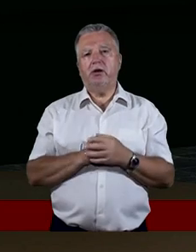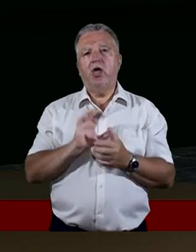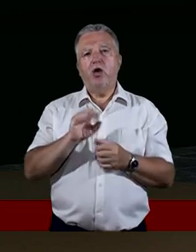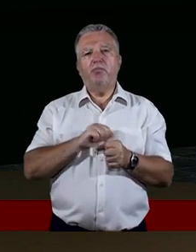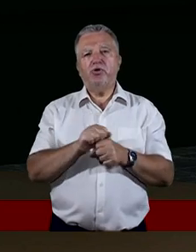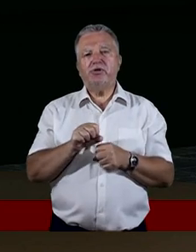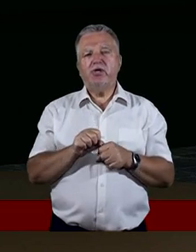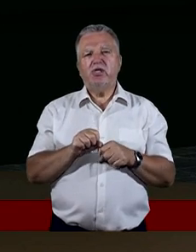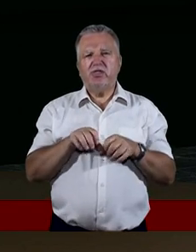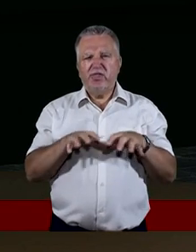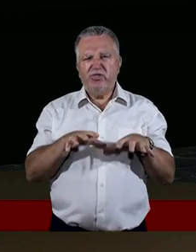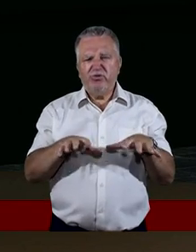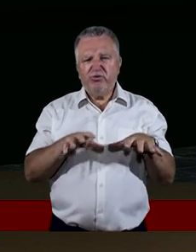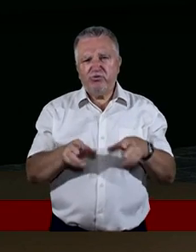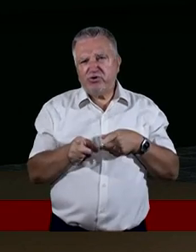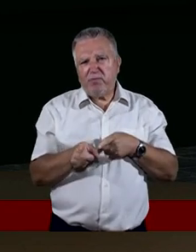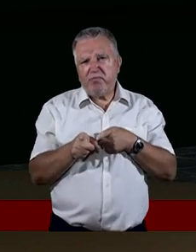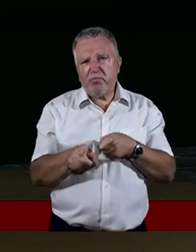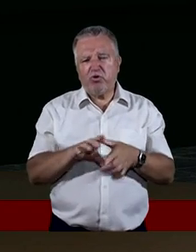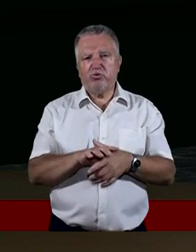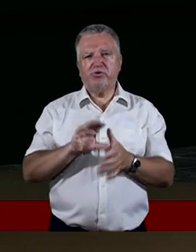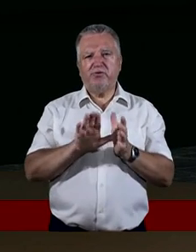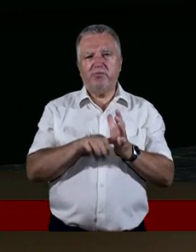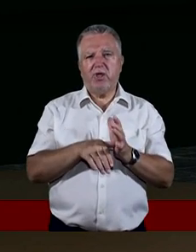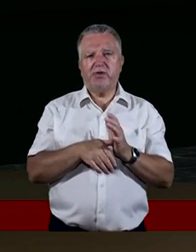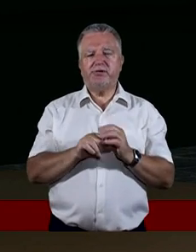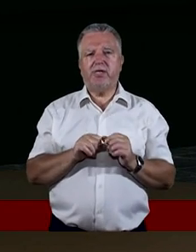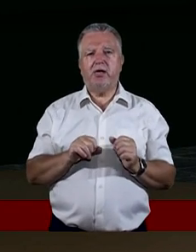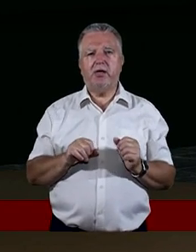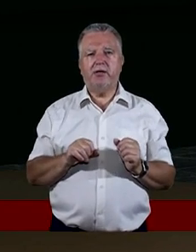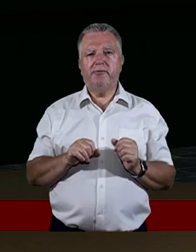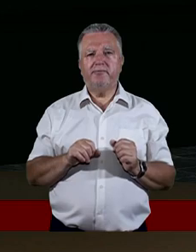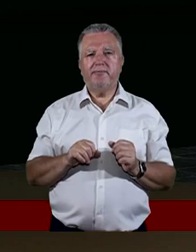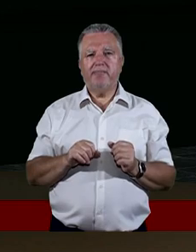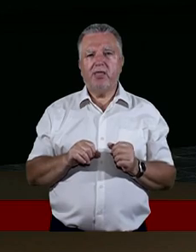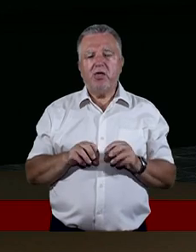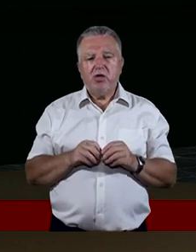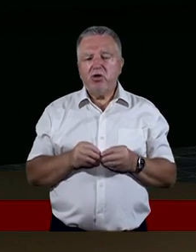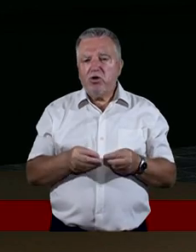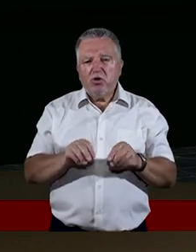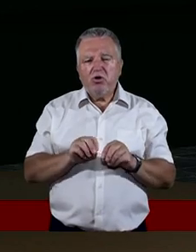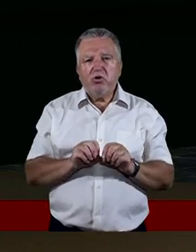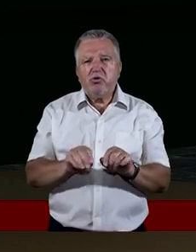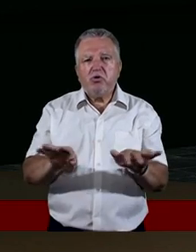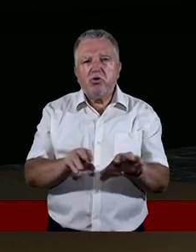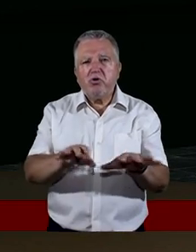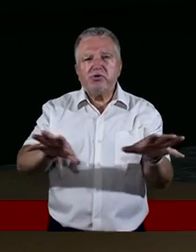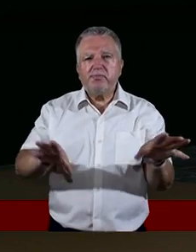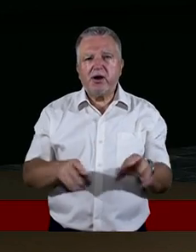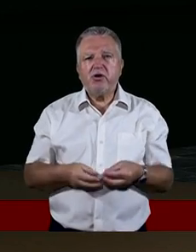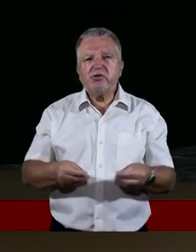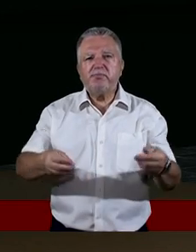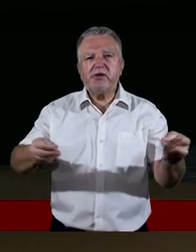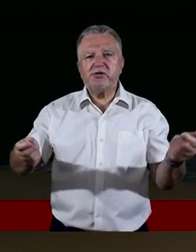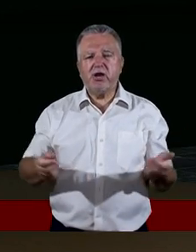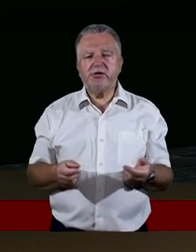Bo jest tyle pokus w mieście, w miastach, tyle właśnie rozpraszaczy tak zwanych, że no to